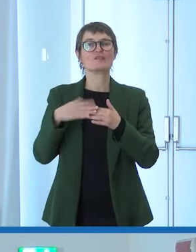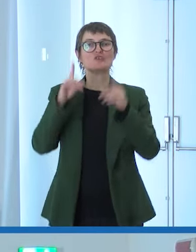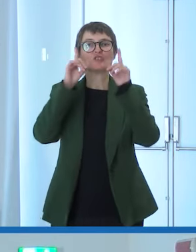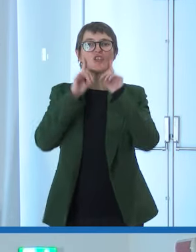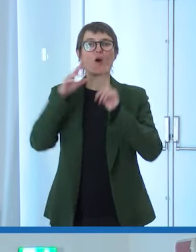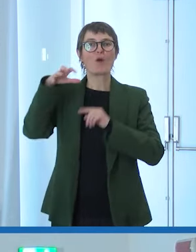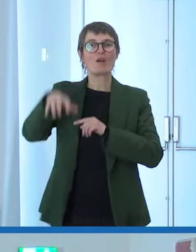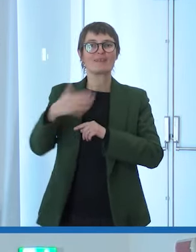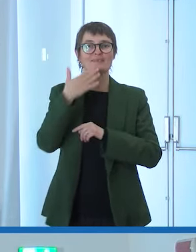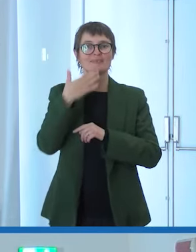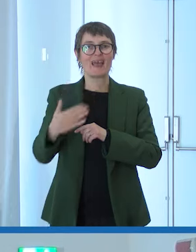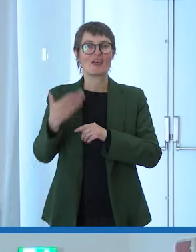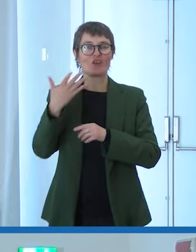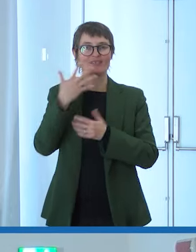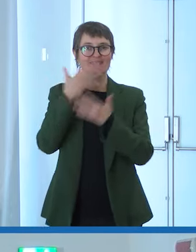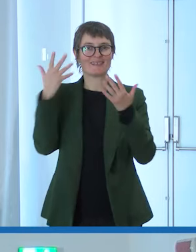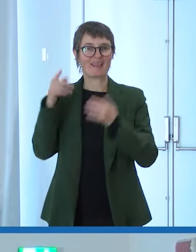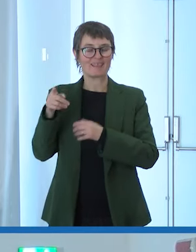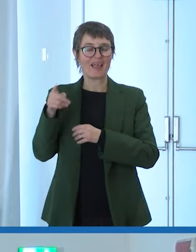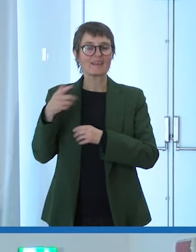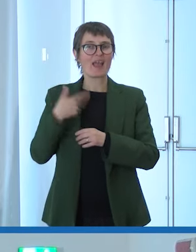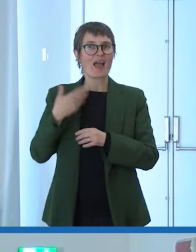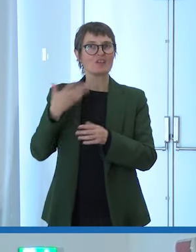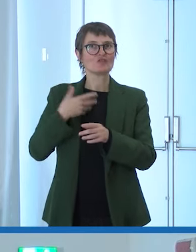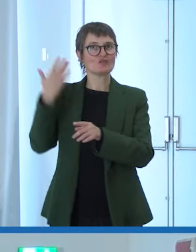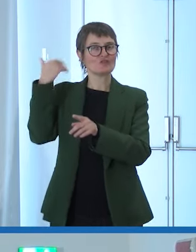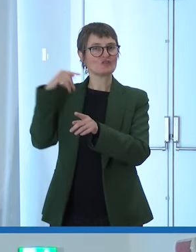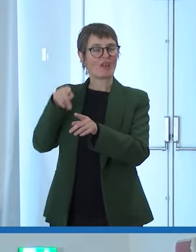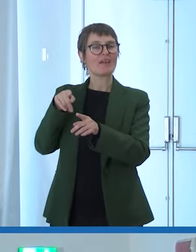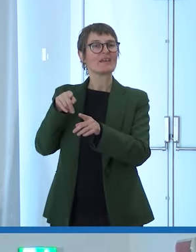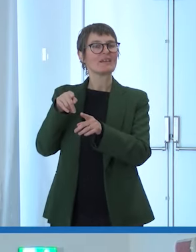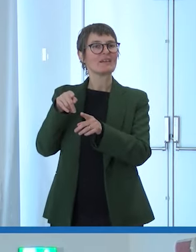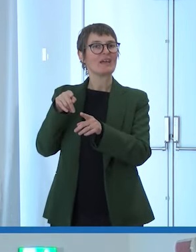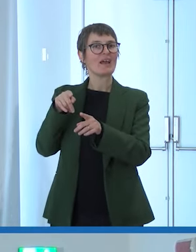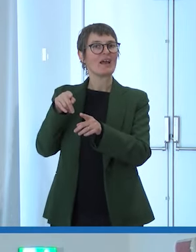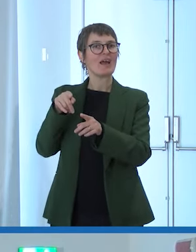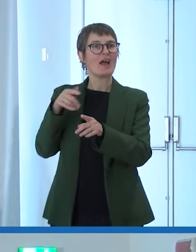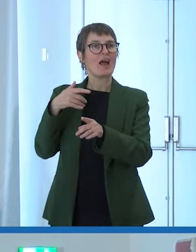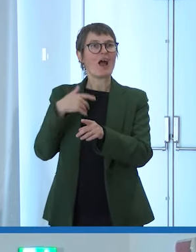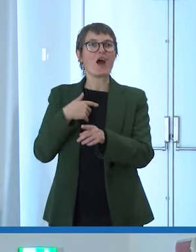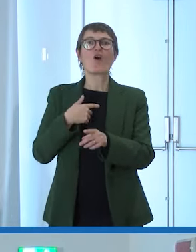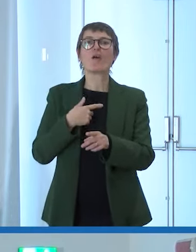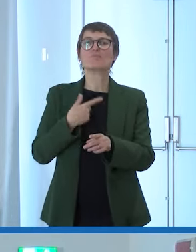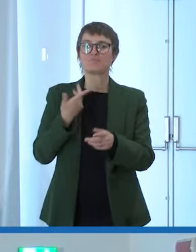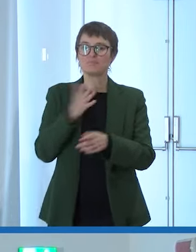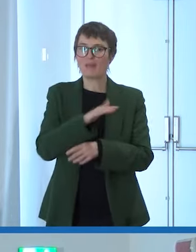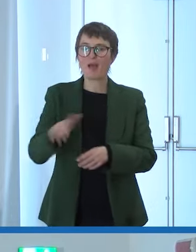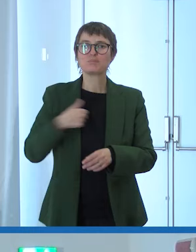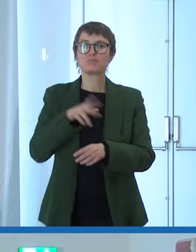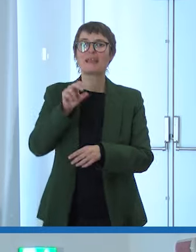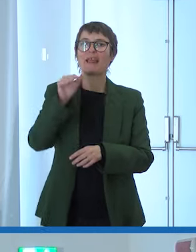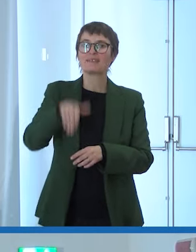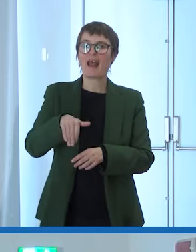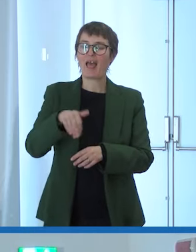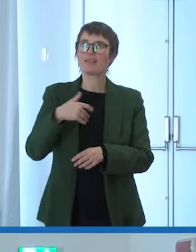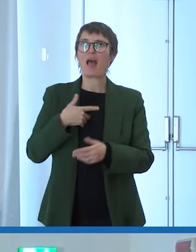la possibilità ogni 30.000 di prendere la polio e io l'ho presa c'era la